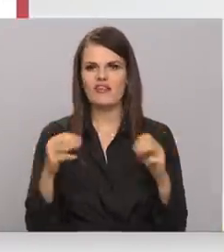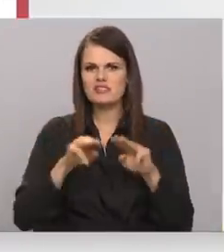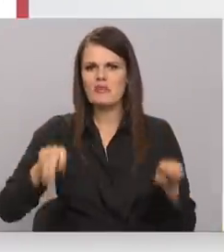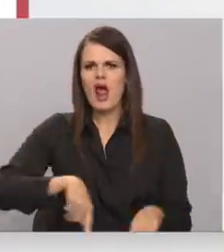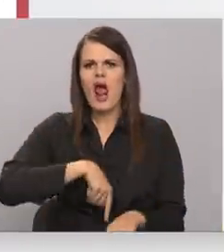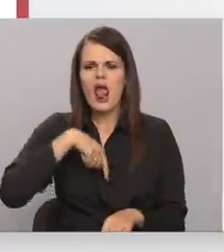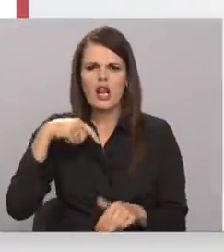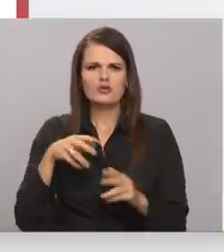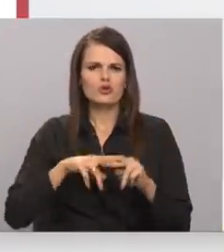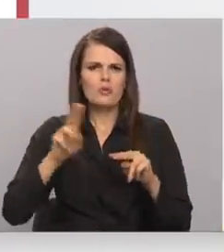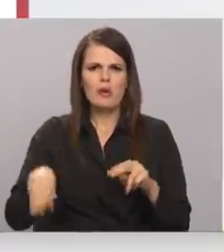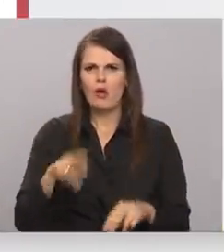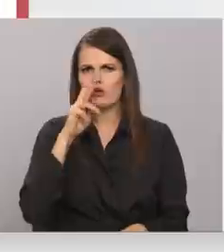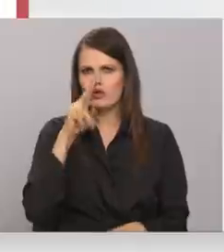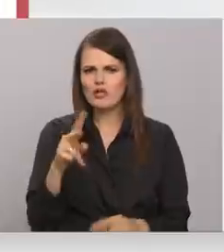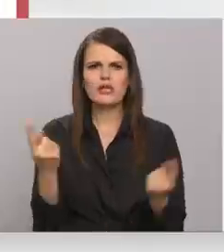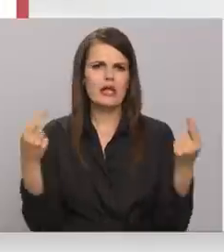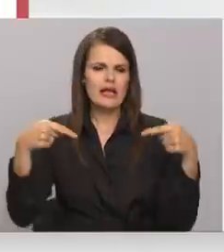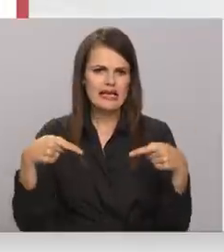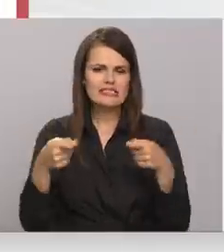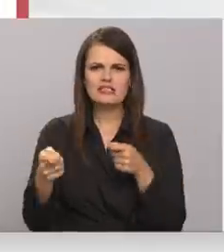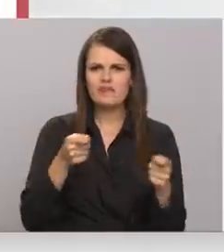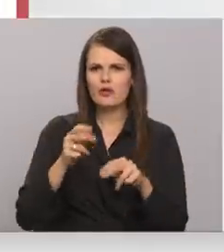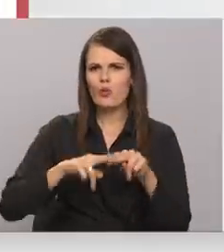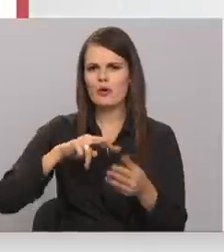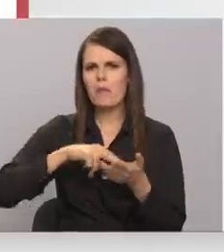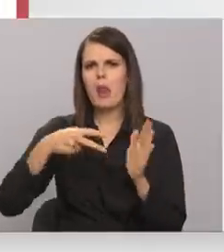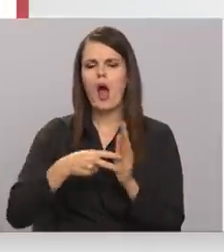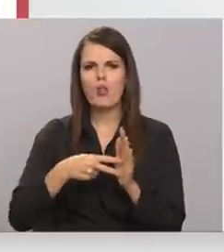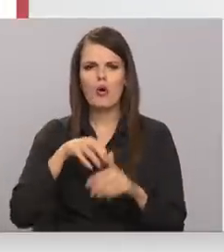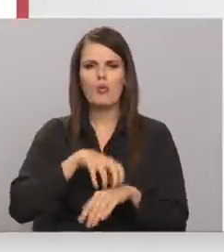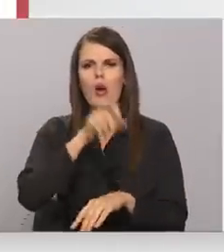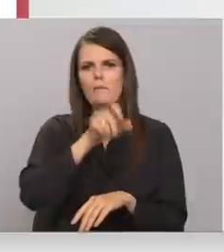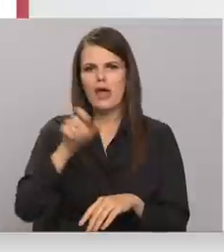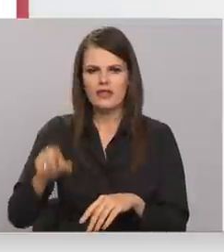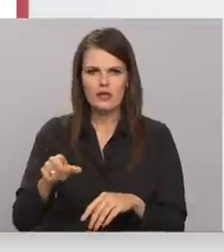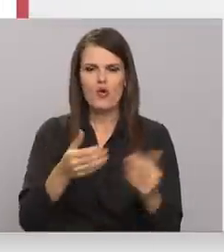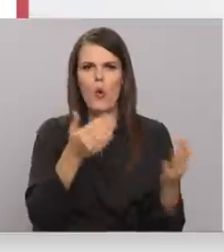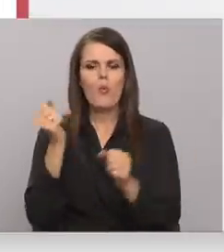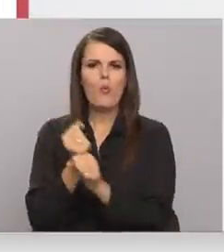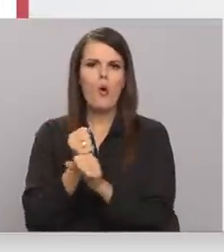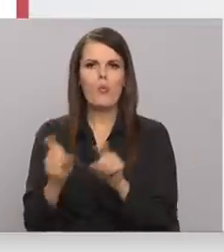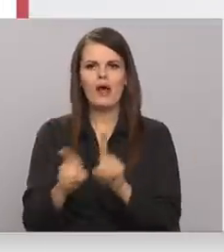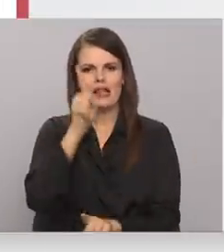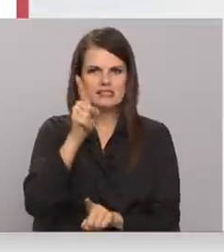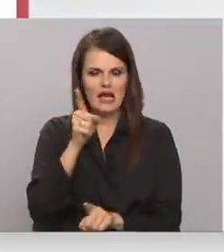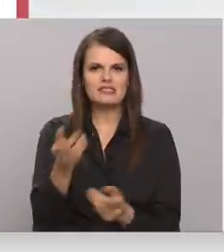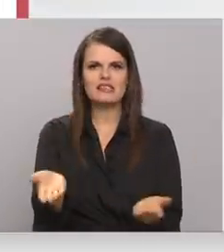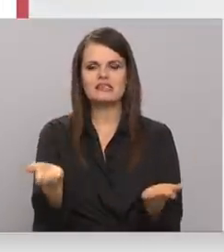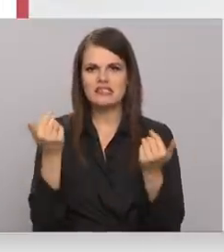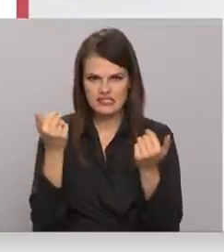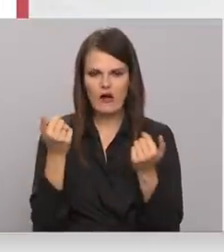ilgstoši pieļautās kļūtas krīzes vadībā un plānoto mediķa mobilizācijas izsildināšanu, pieprasām veselības ministra Demisiju.